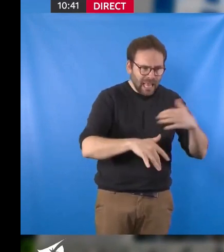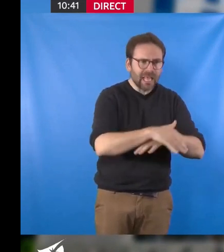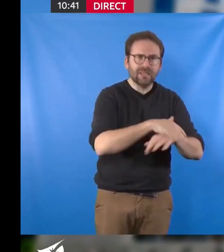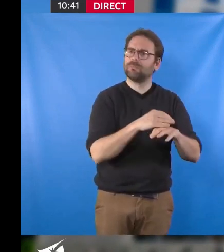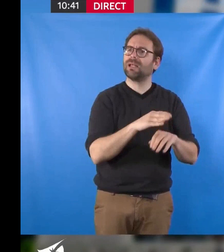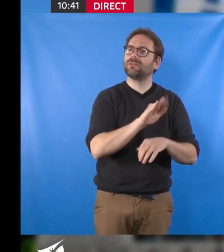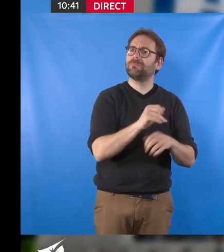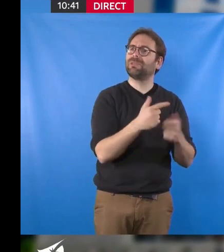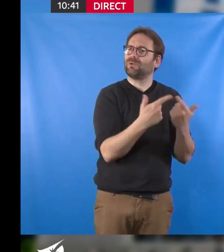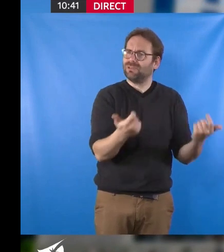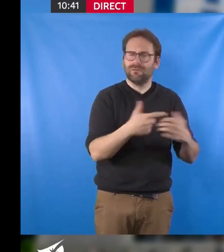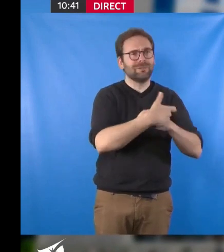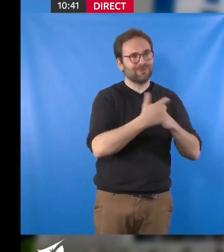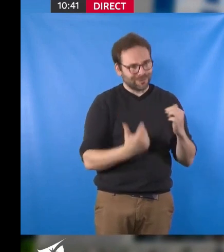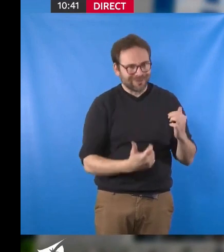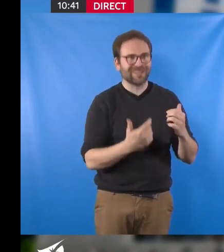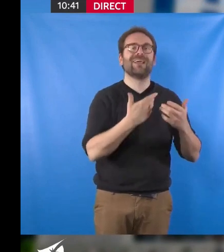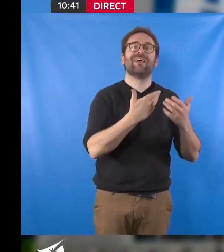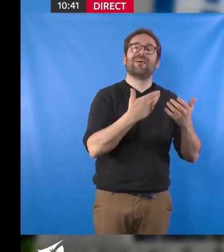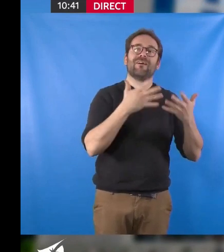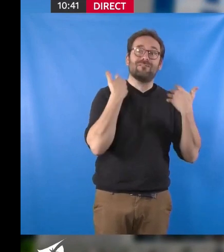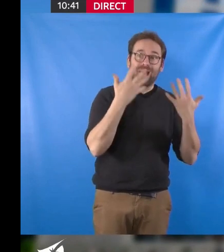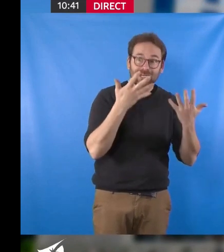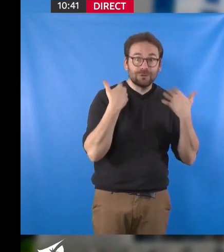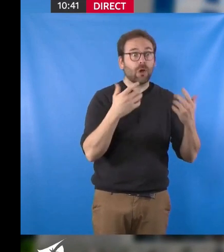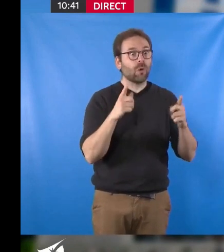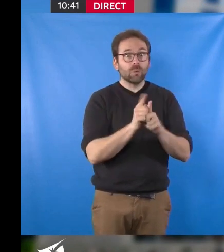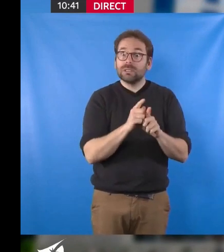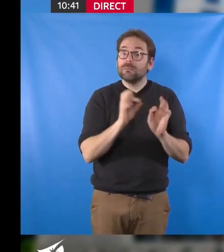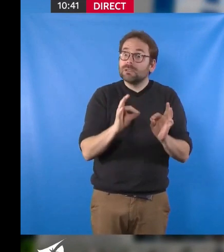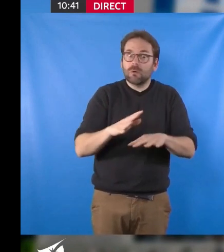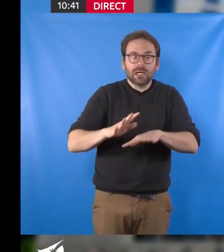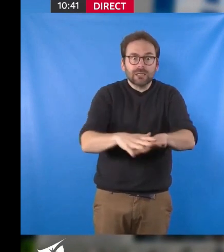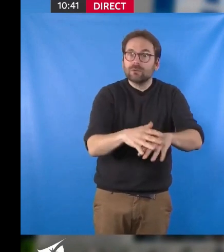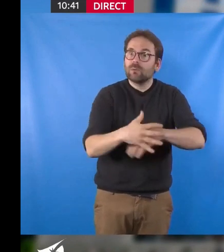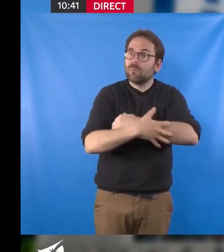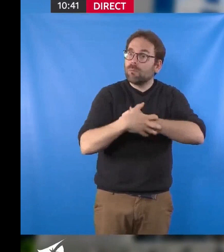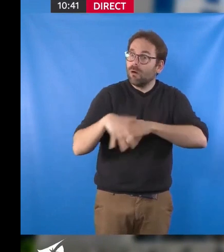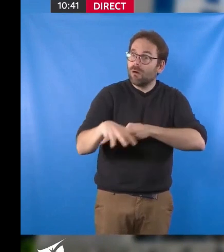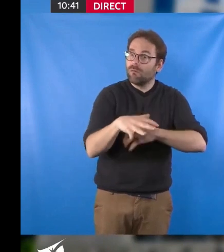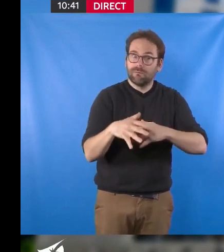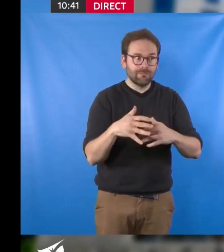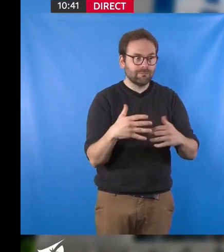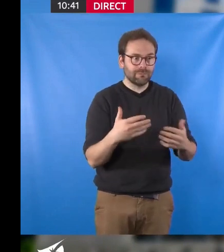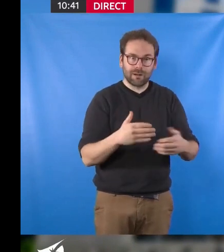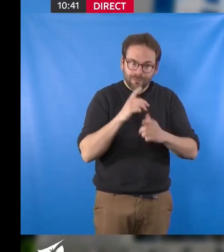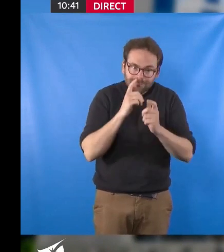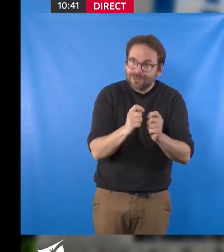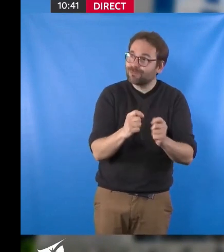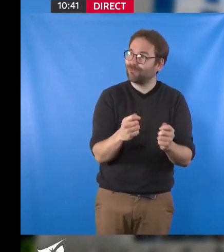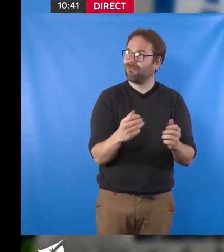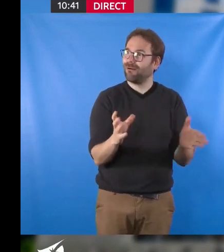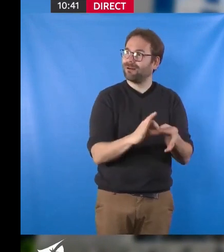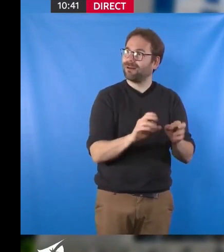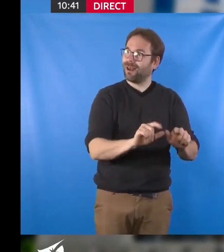biodiversité, de fraîcheur, et la question de l'attention aux populations vivant dans nos quartiers populaires. Donc là je note une forme de contradiction, mais ce n